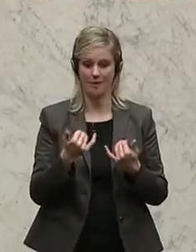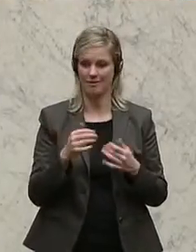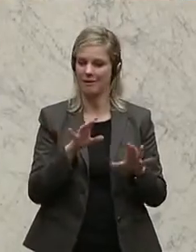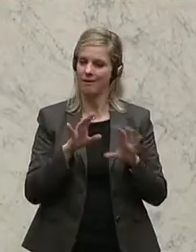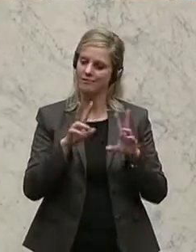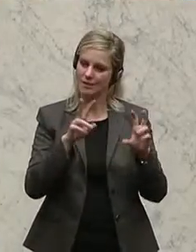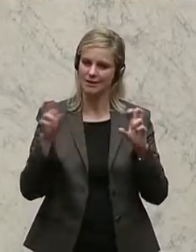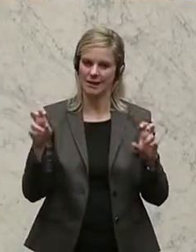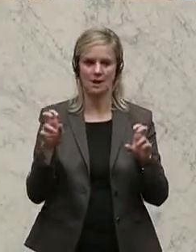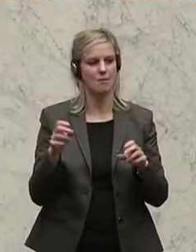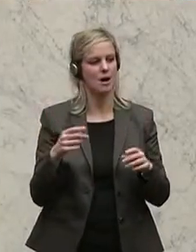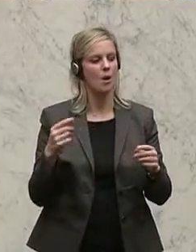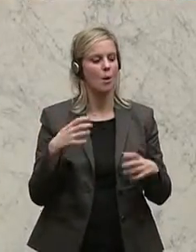argumentiert Peter Wittmann, Justitsprecher der SPÖ.